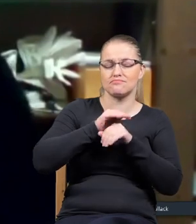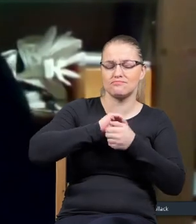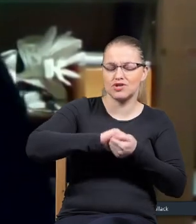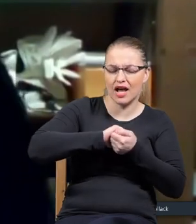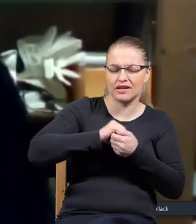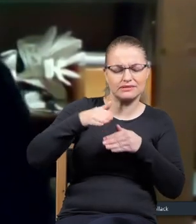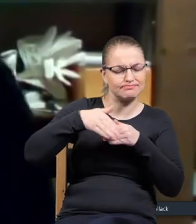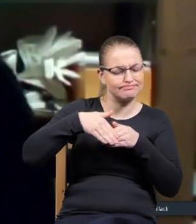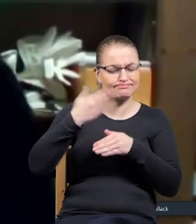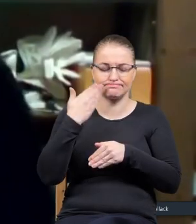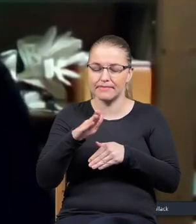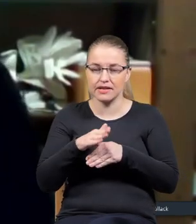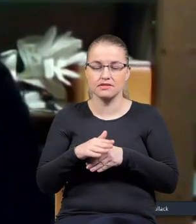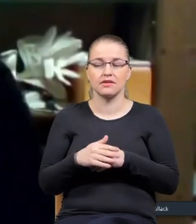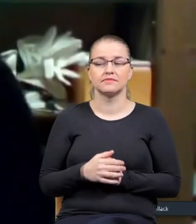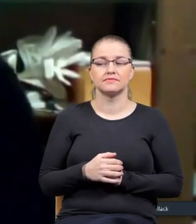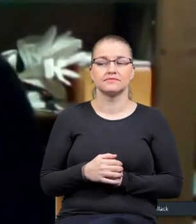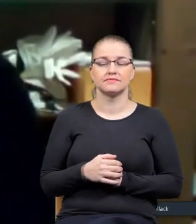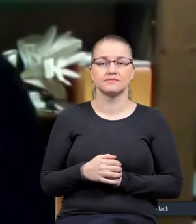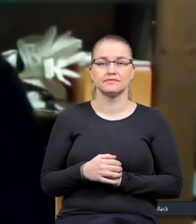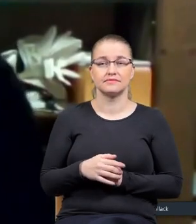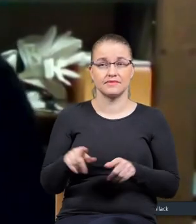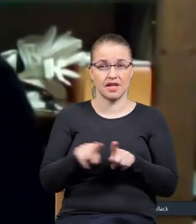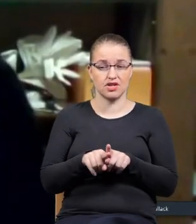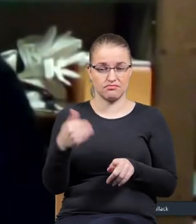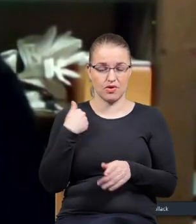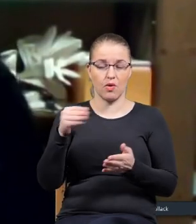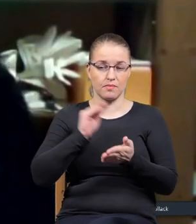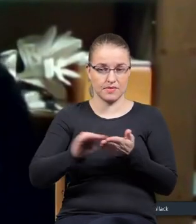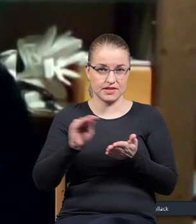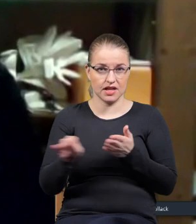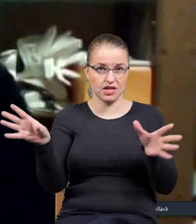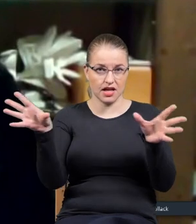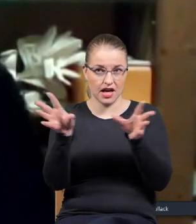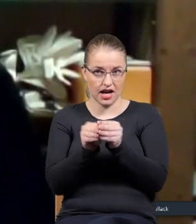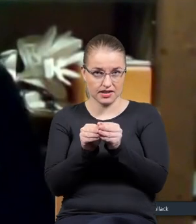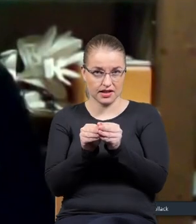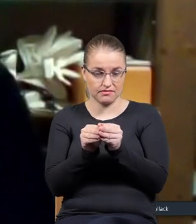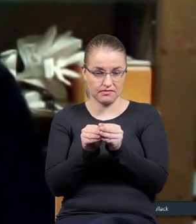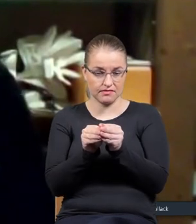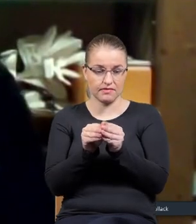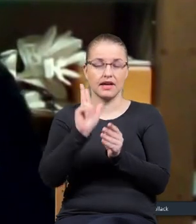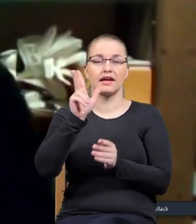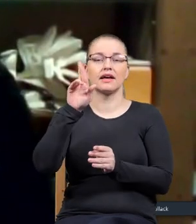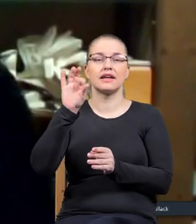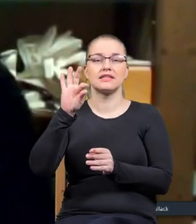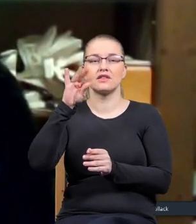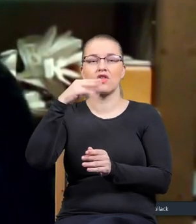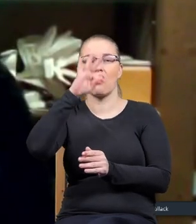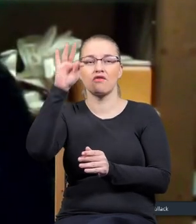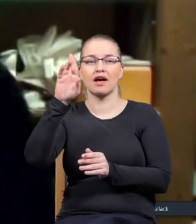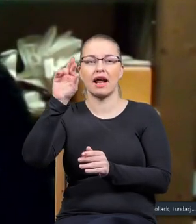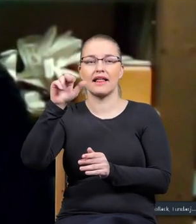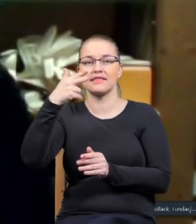który tak, z którym ja też pisałem, razem myśmy pisaliśmy, to jest Christophe Ranzme, bardzo znany